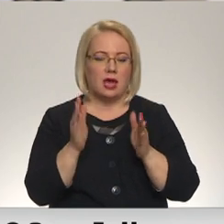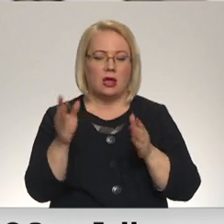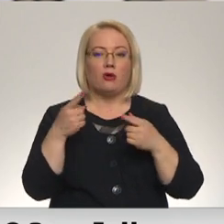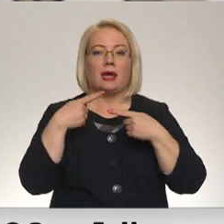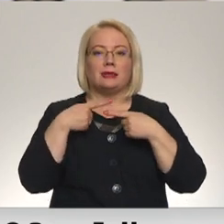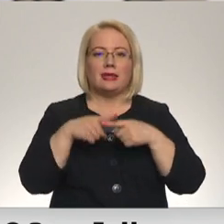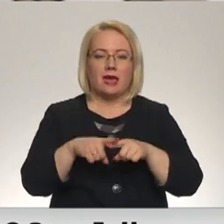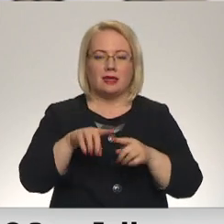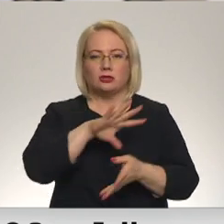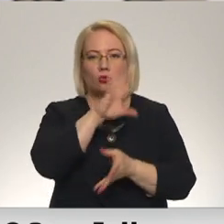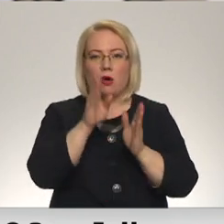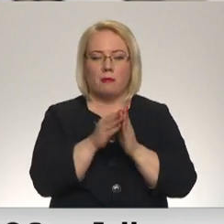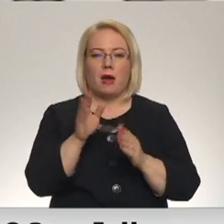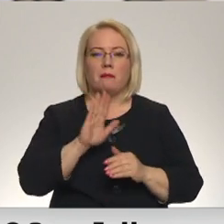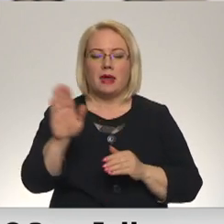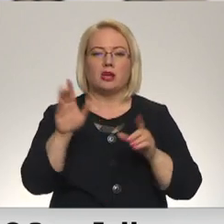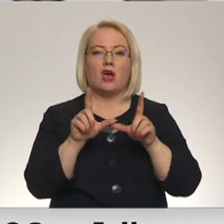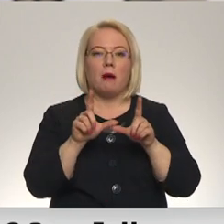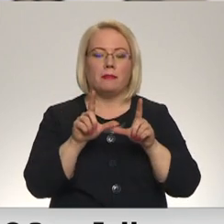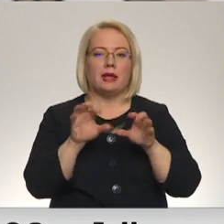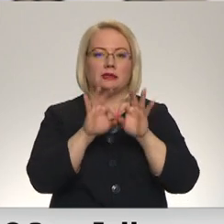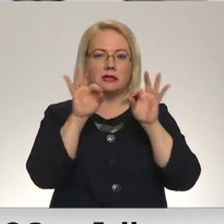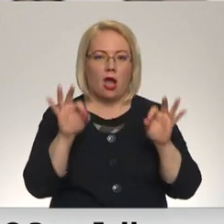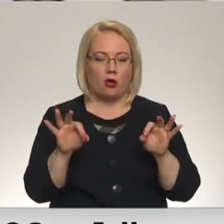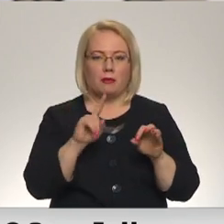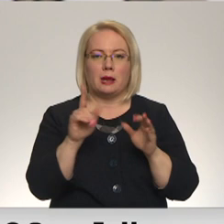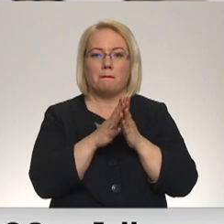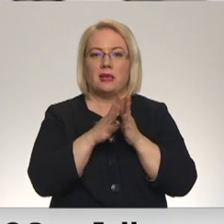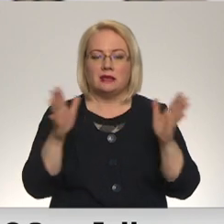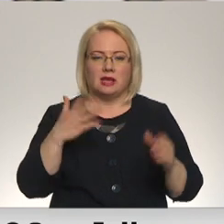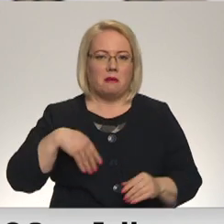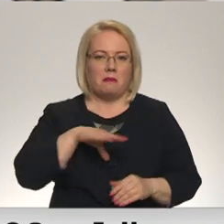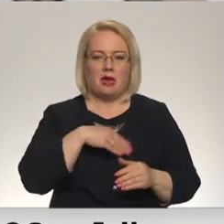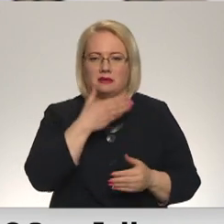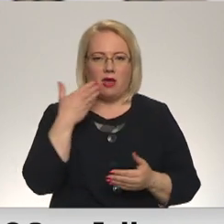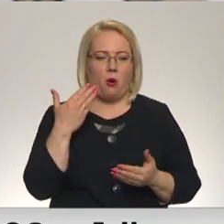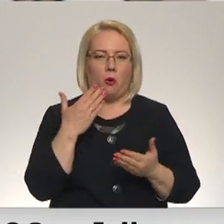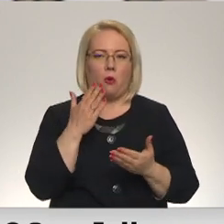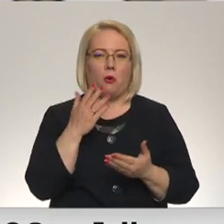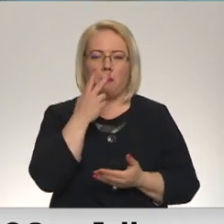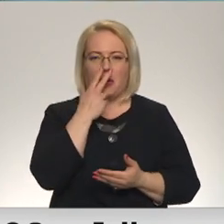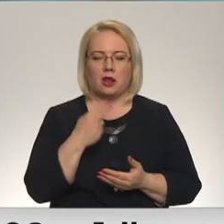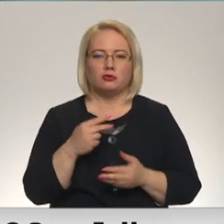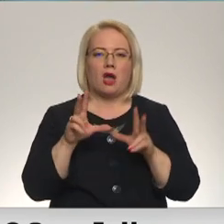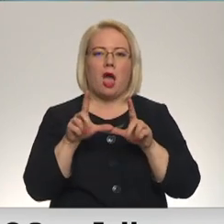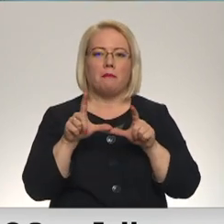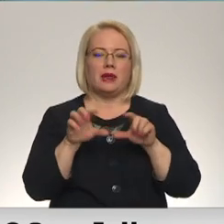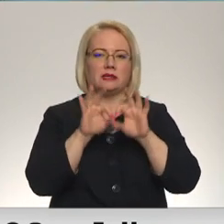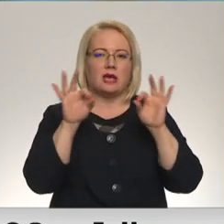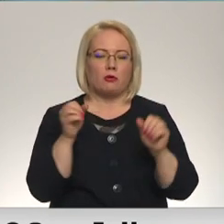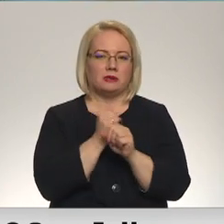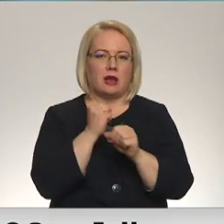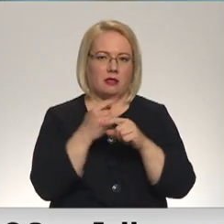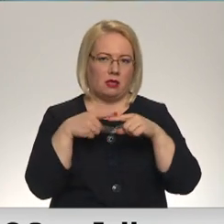skaits priekš aprīļa sākuma ir tiešām javērojums liels. Mēs neesam pieraduši, ka ziemas tehnika strādā aprīļa sākumā. Šorī